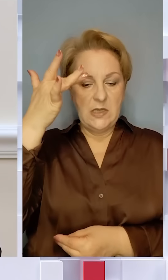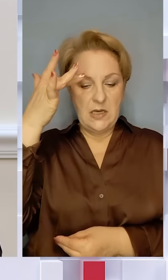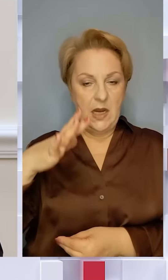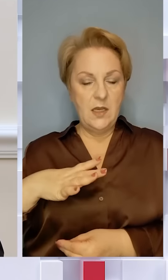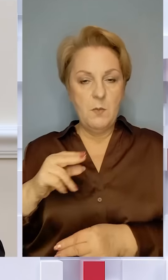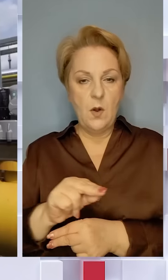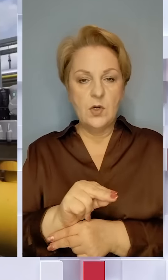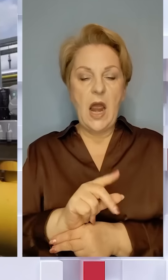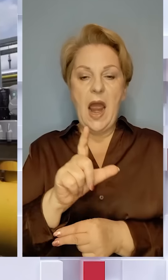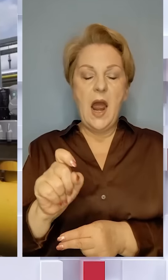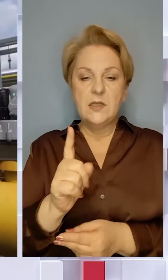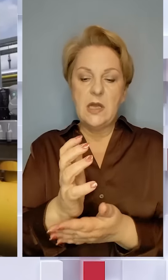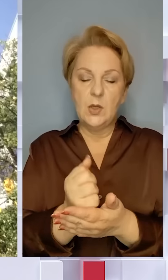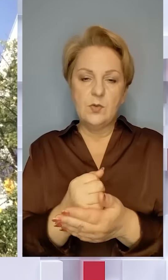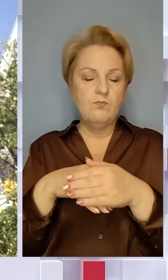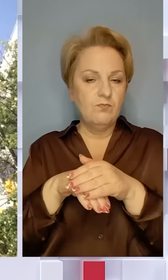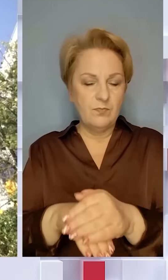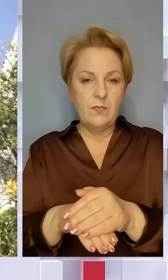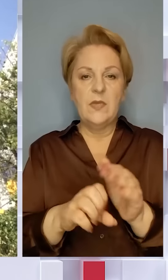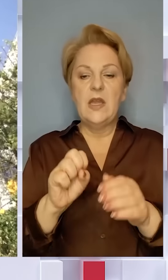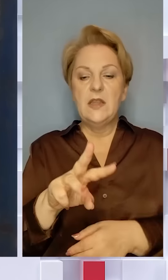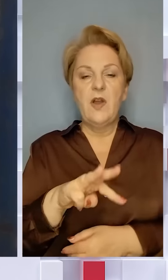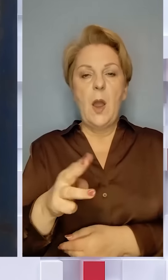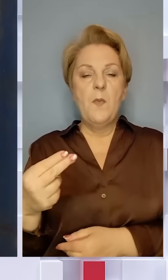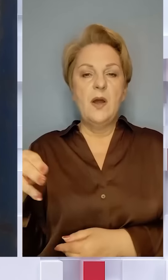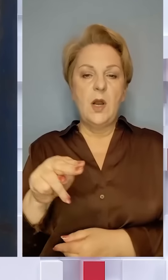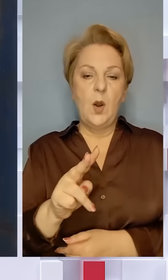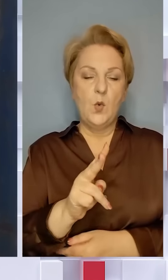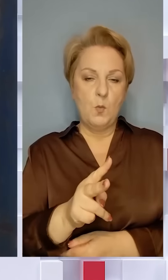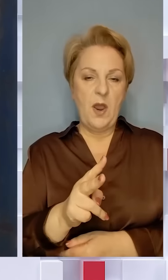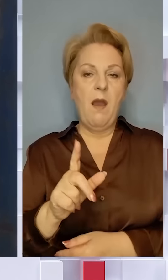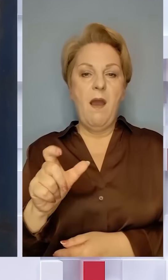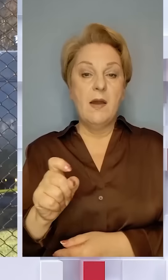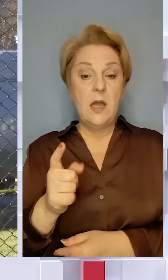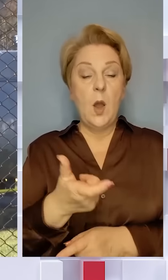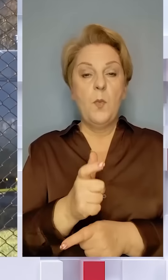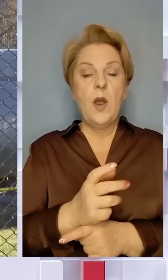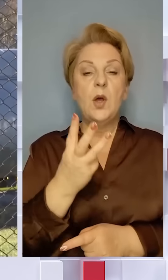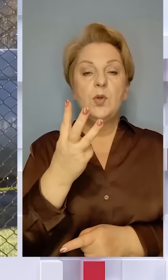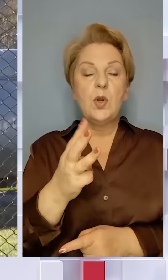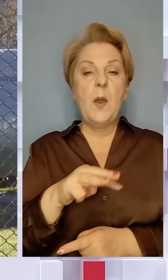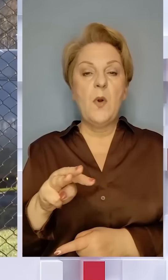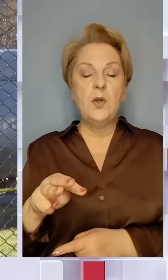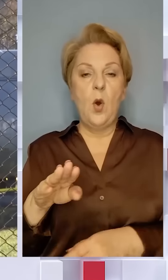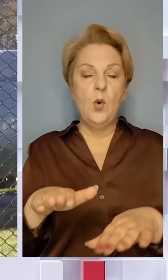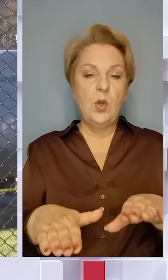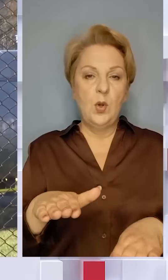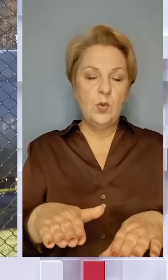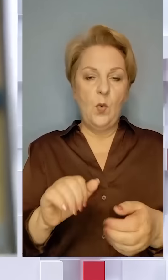ремонтів. У газосховищах накопичено понад 12 мільярдів кубів газу і більш як 3 мільйони тонн вугілля на складах.